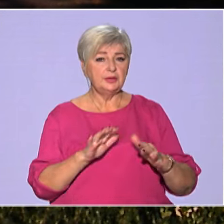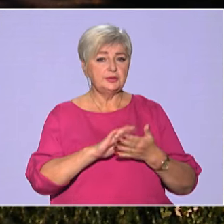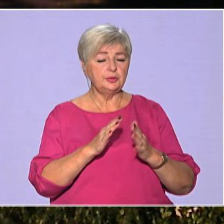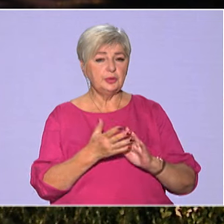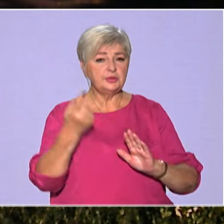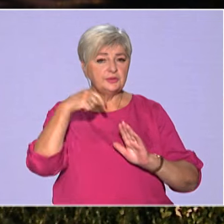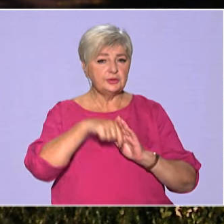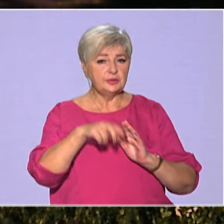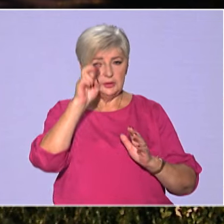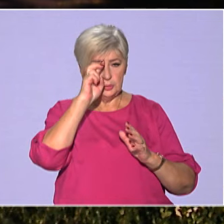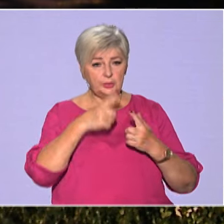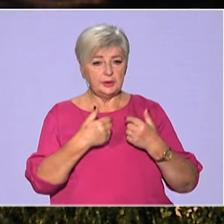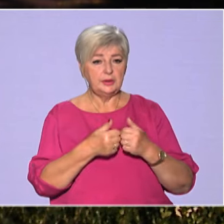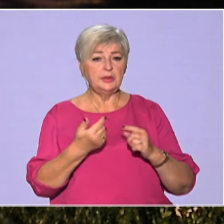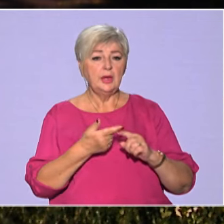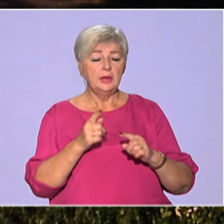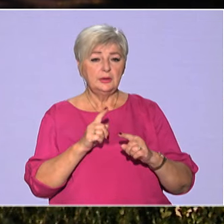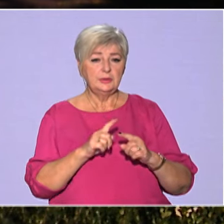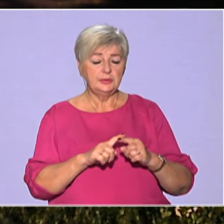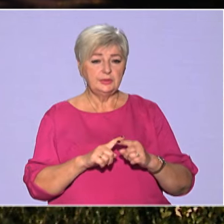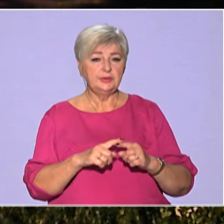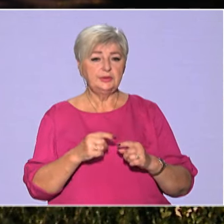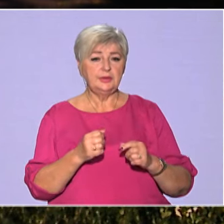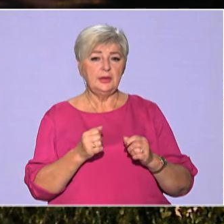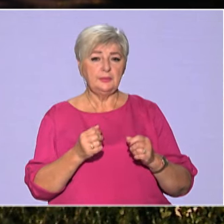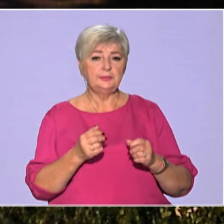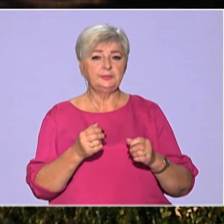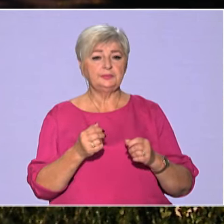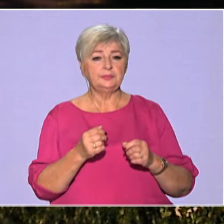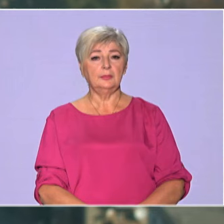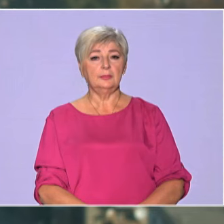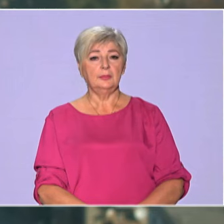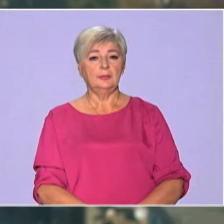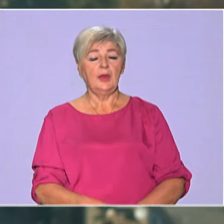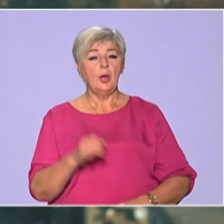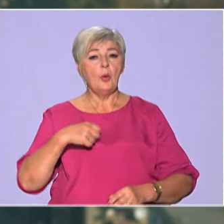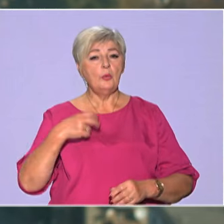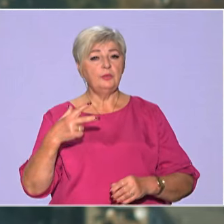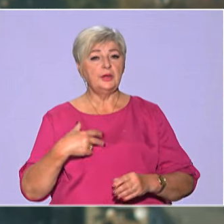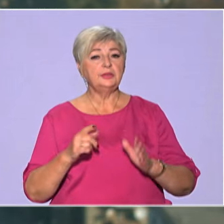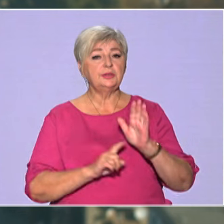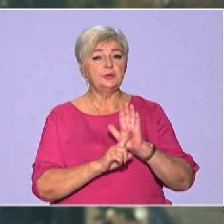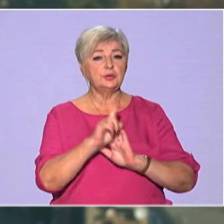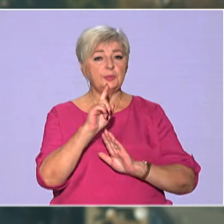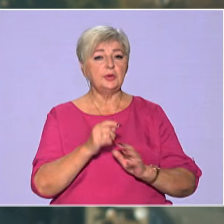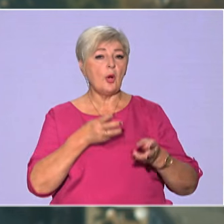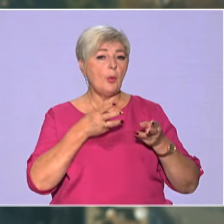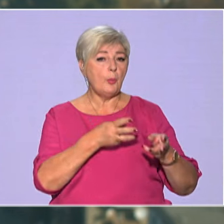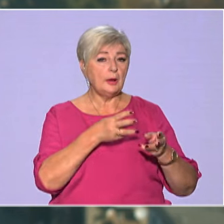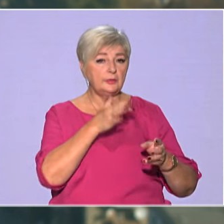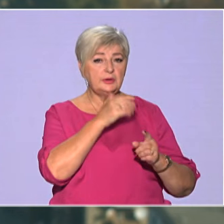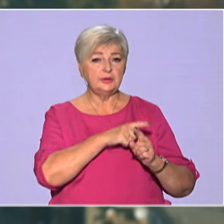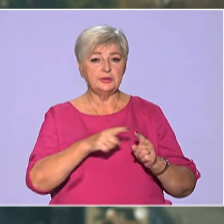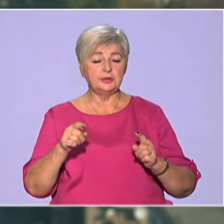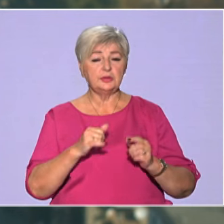стає важливим не тільки для Болгарії, а й для регіональної безпеки на Балканах. У Франції розпочинається опалювальний